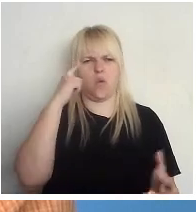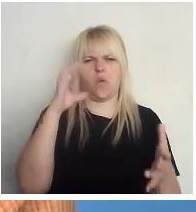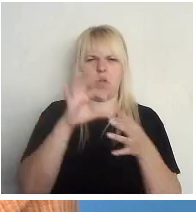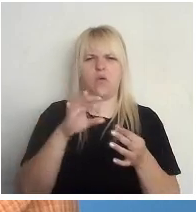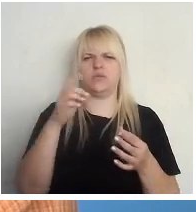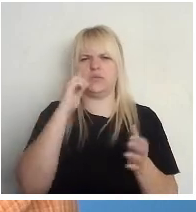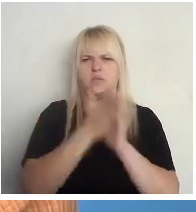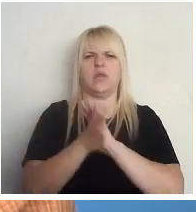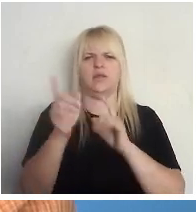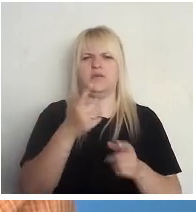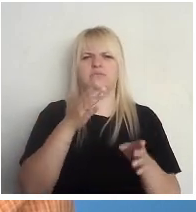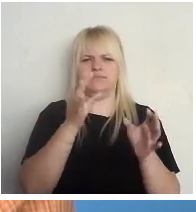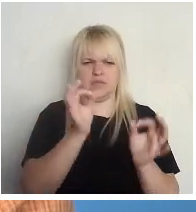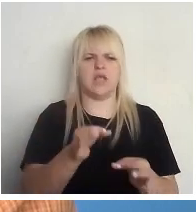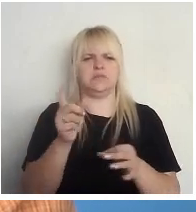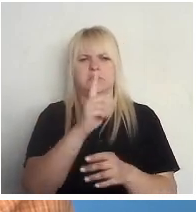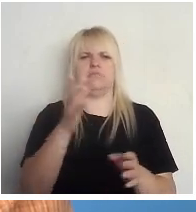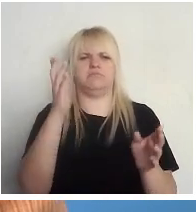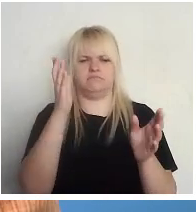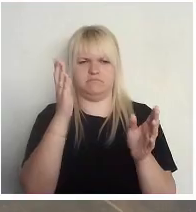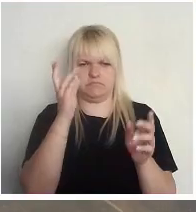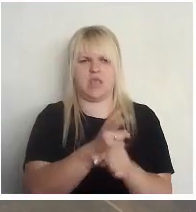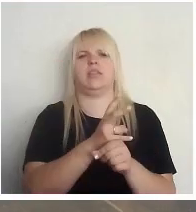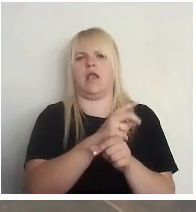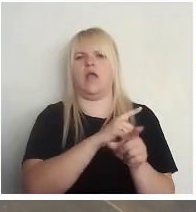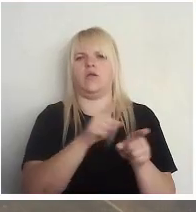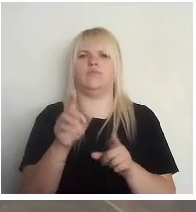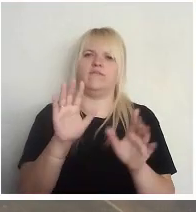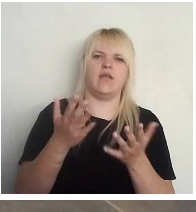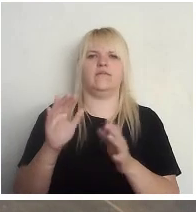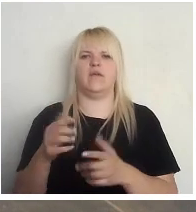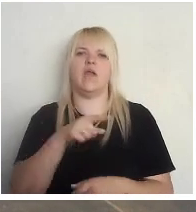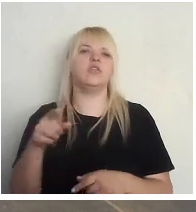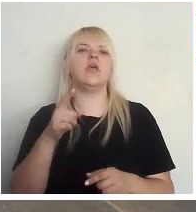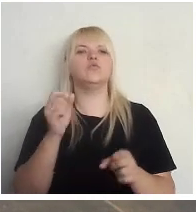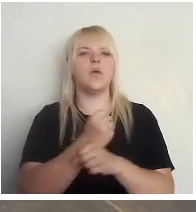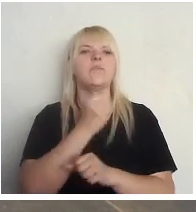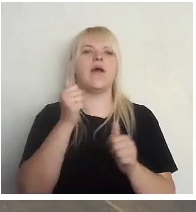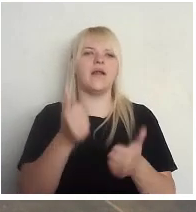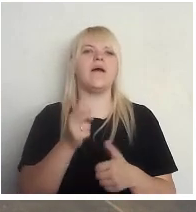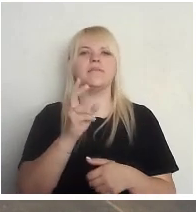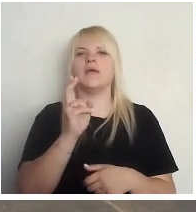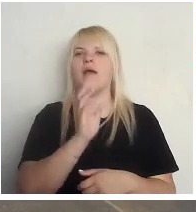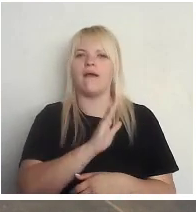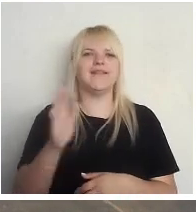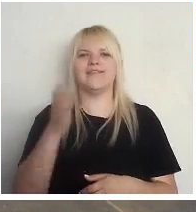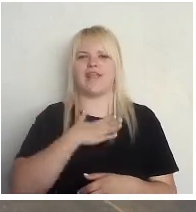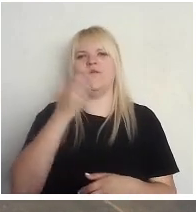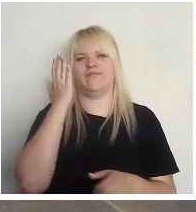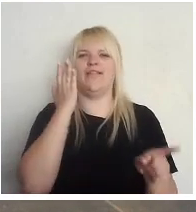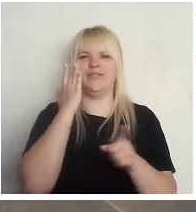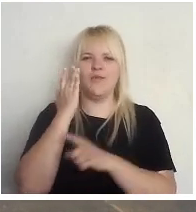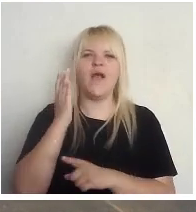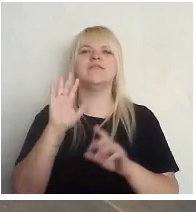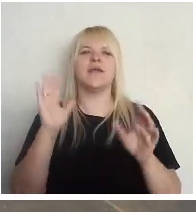pilnas tiesības un pilna pienākuma, tā tad nu vai nu vai. Es domāju, labi, ka katram ir savs viedoklis un tas